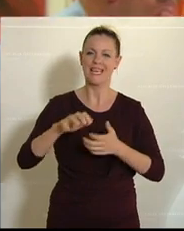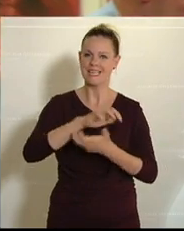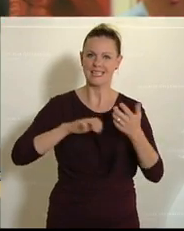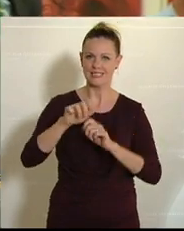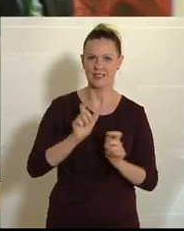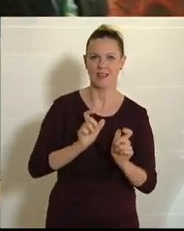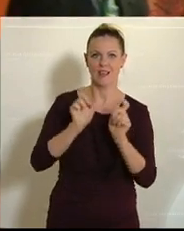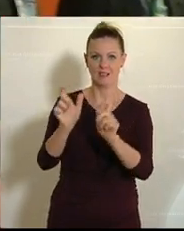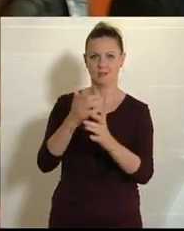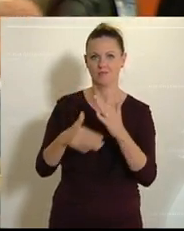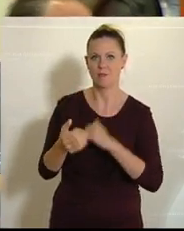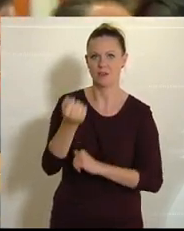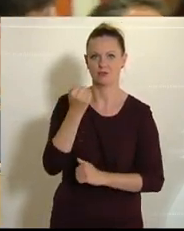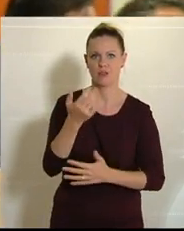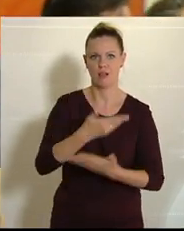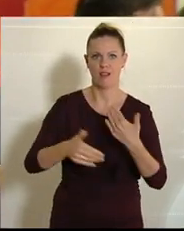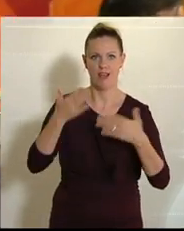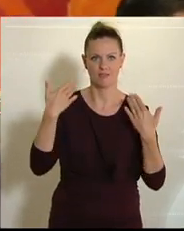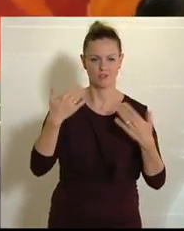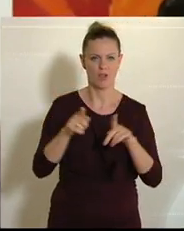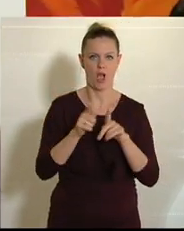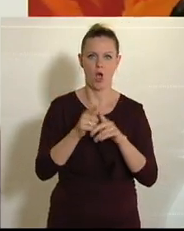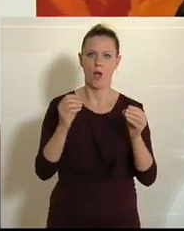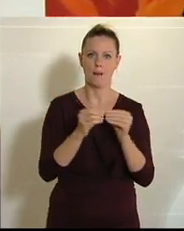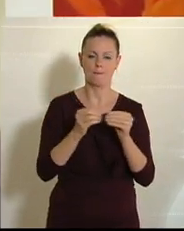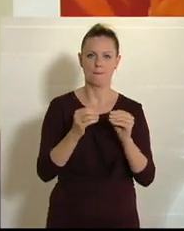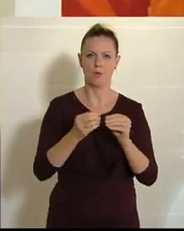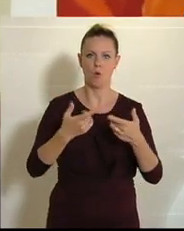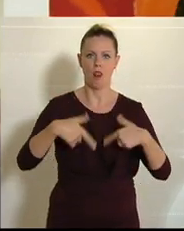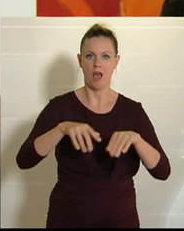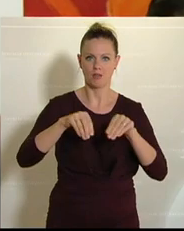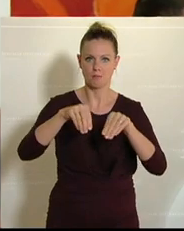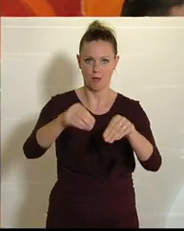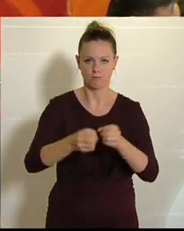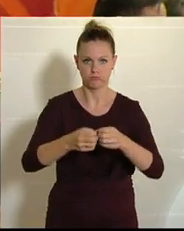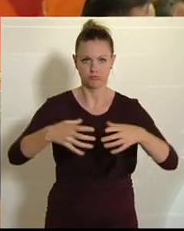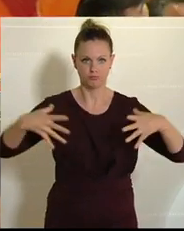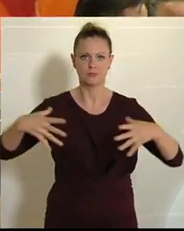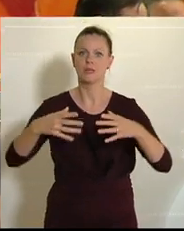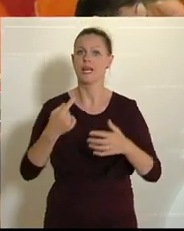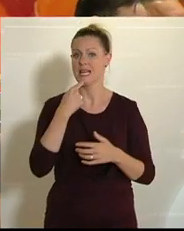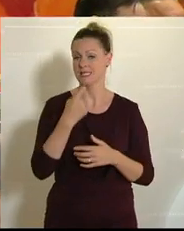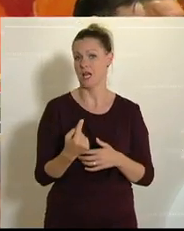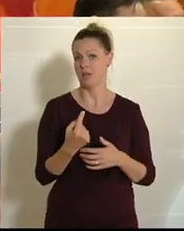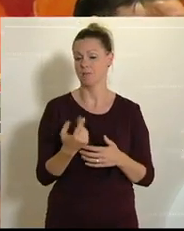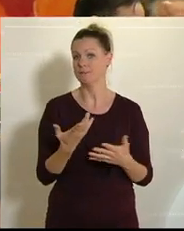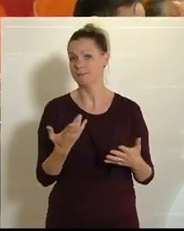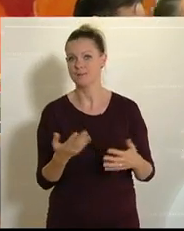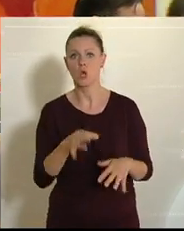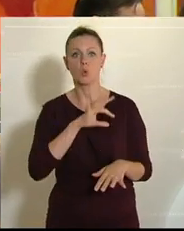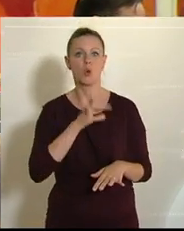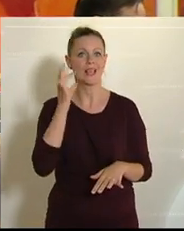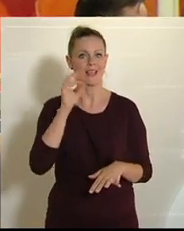Stärkung der Krisenresilienz in der Landwirtschaft und dem Ausbau des Biolandbaus, der ja angeblich laut Kollegin